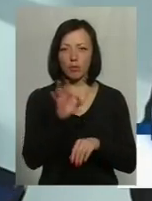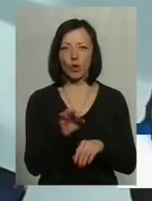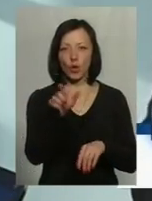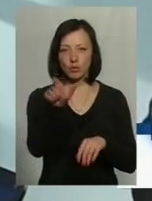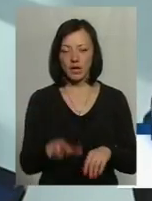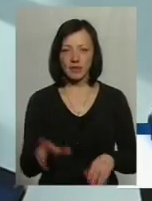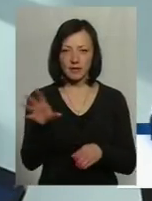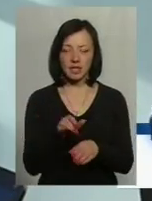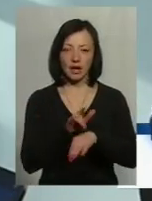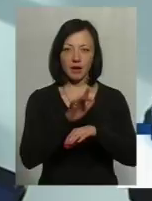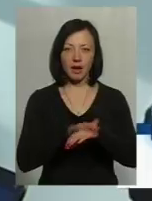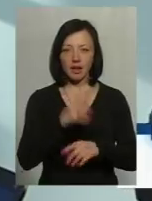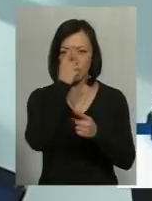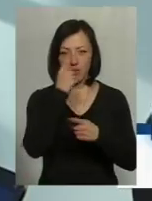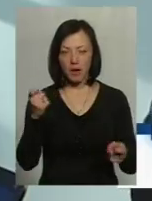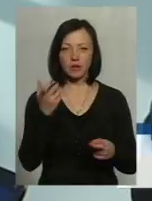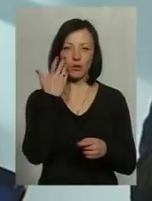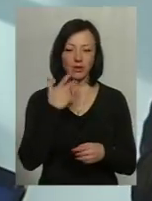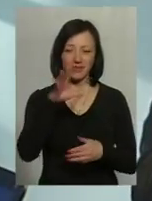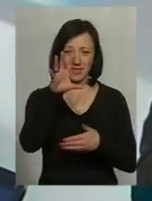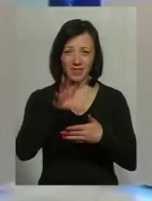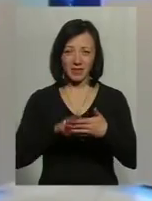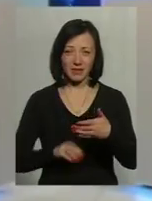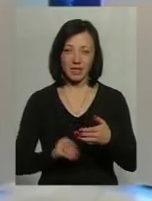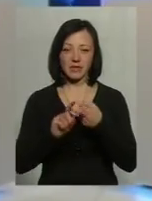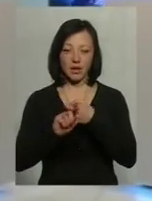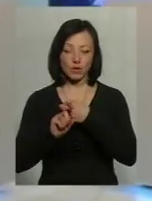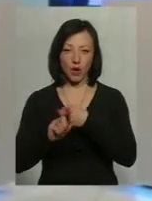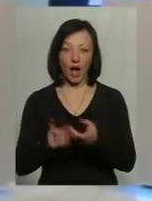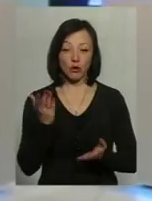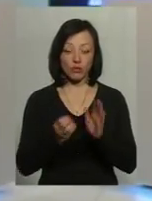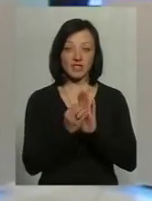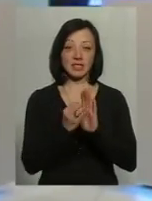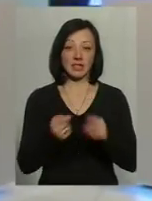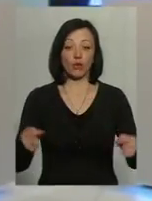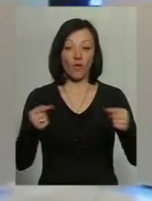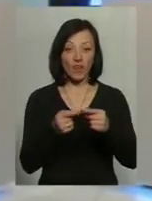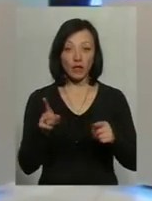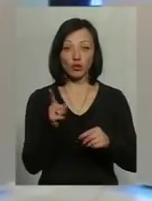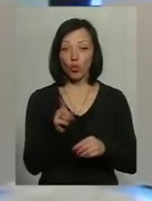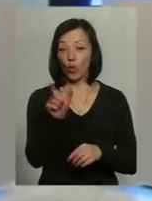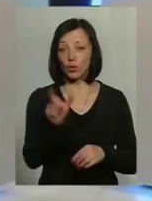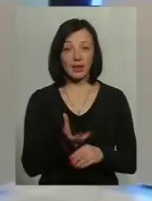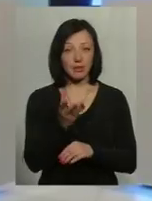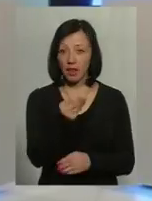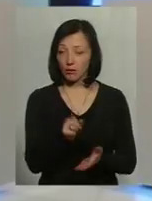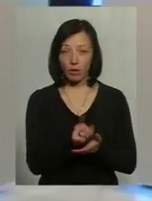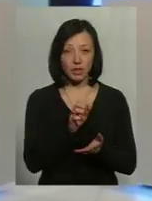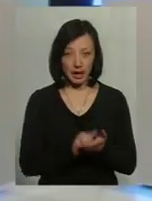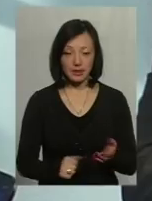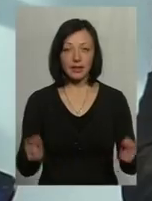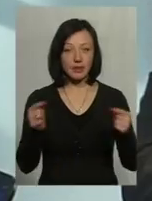інформація, коли передана інформація туда. Тобто у нас повний зв'язок. Якщо ми вже встановили, щоб платником не сплачено податки, то